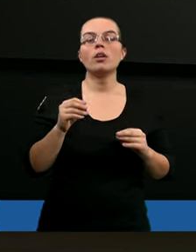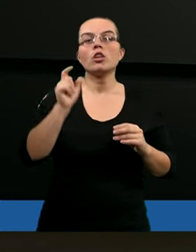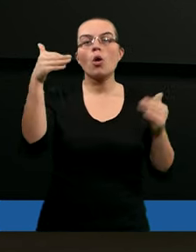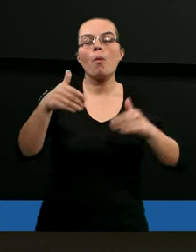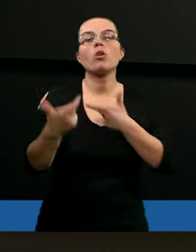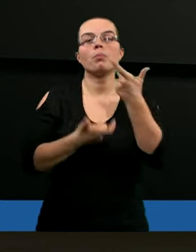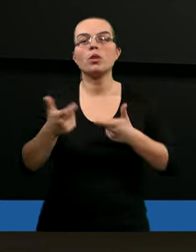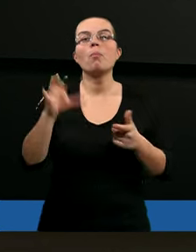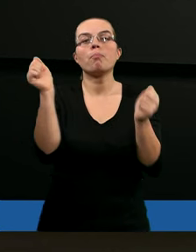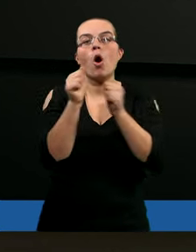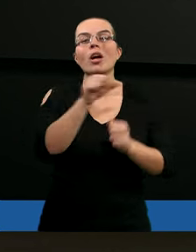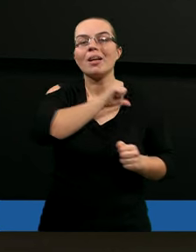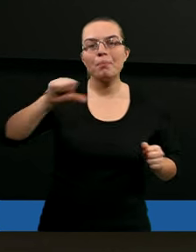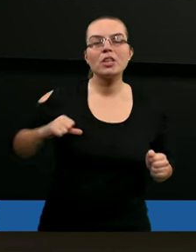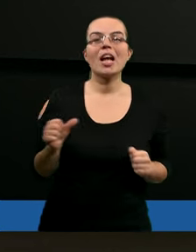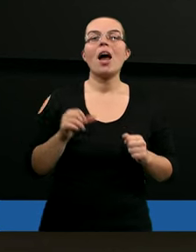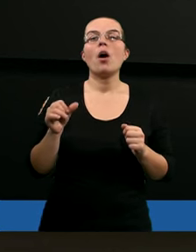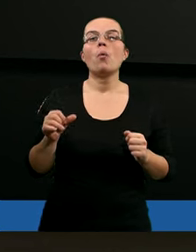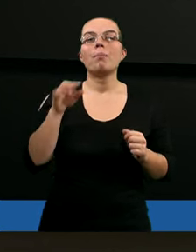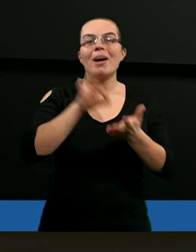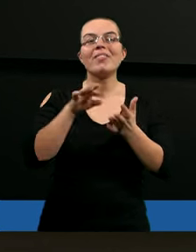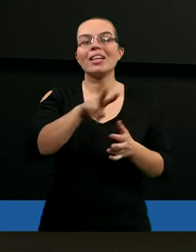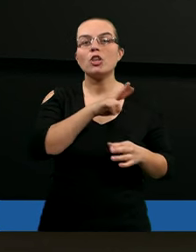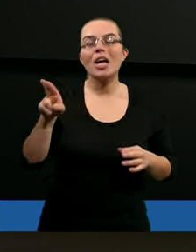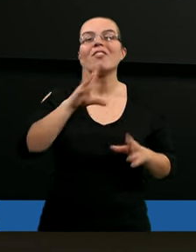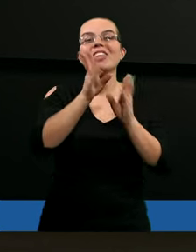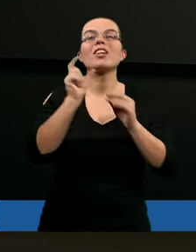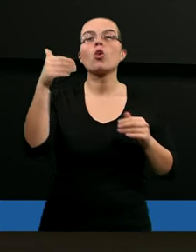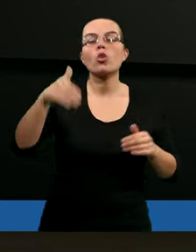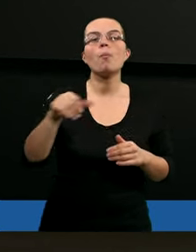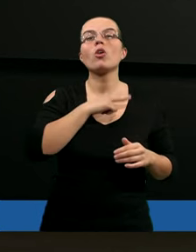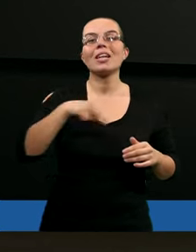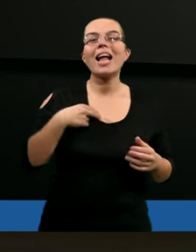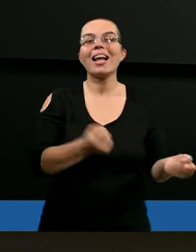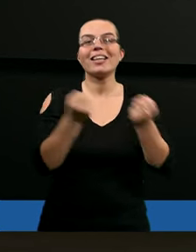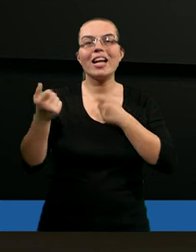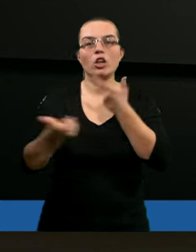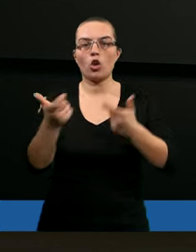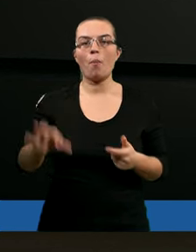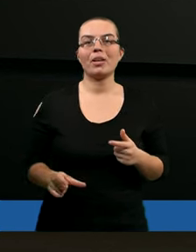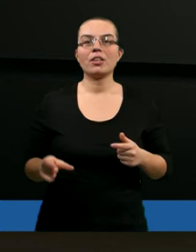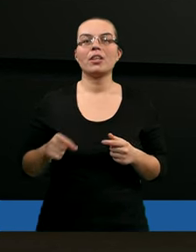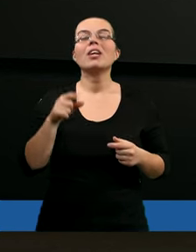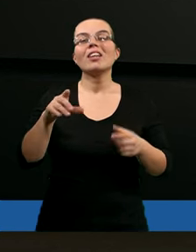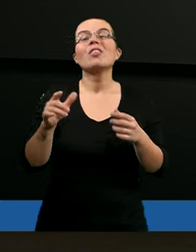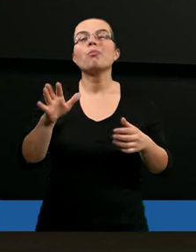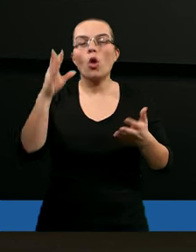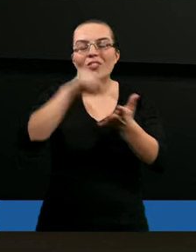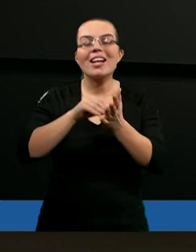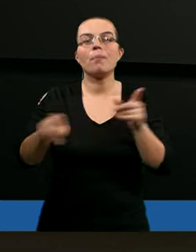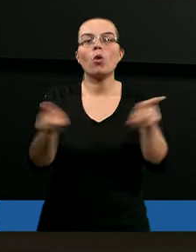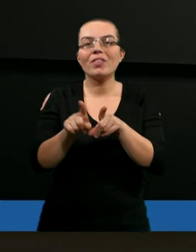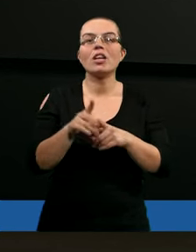gorszemu. Boimy się wojen, boimy się tego wszystkiego, co może zniszczyć naszą ziemię. Doświadczamy również